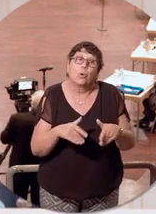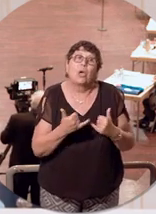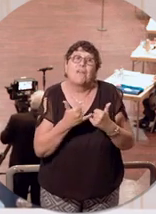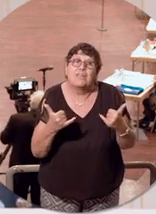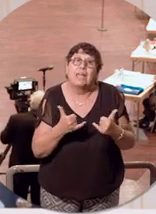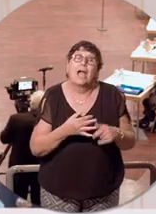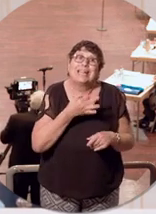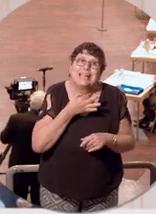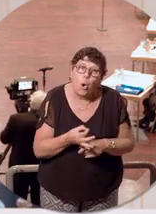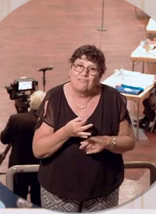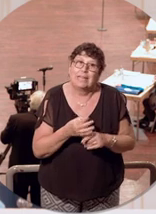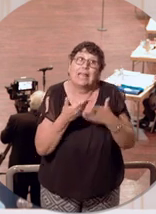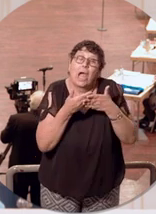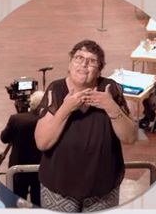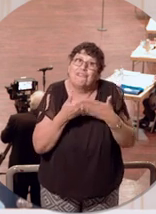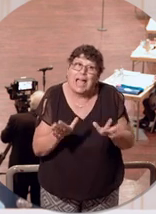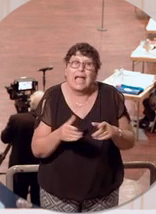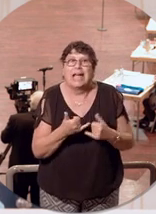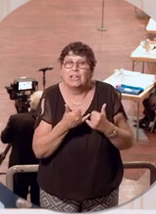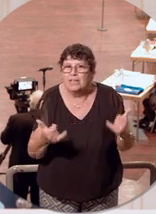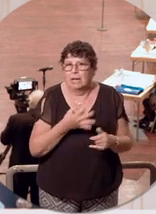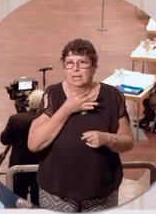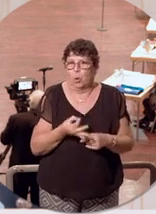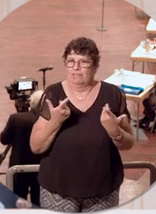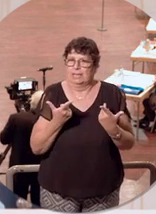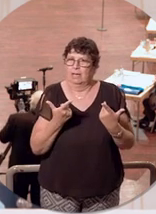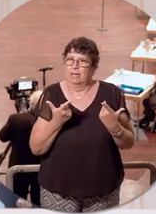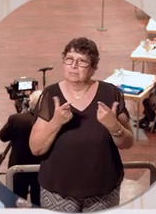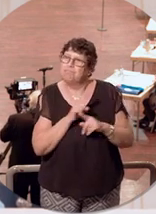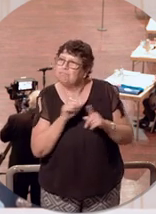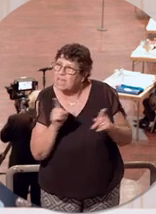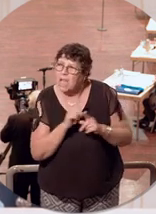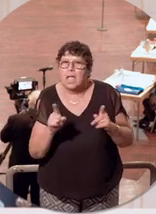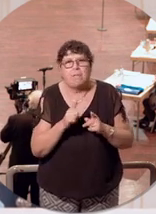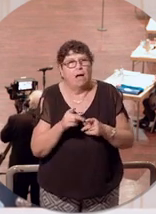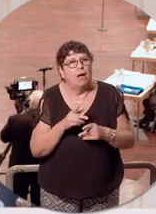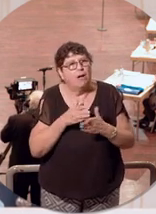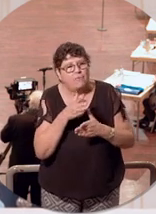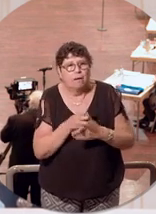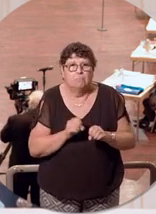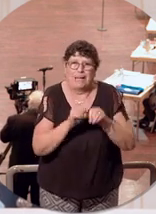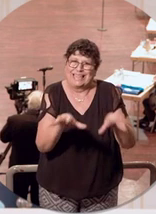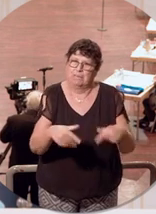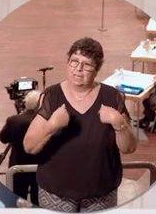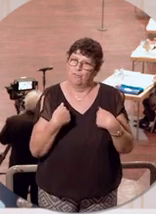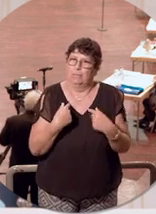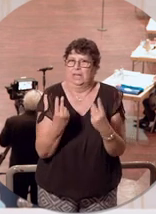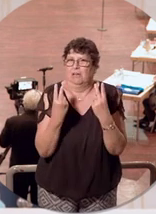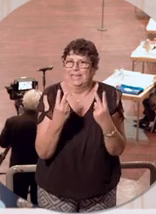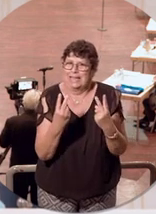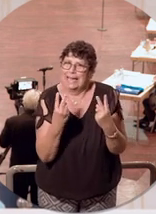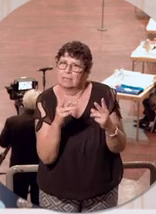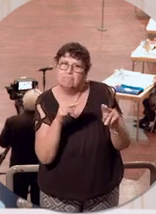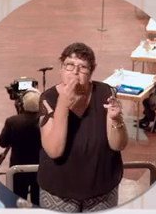Freiheit wie möglich, der bildete in jeder Phase der Pandemie unsere goldene Richtschnur, die ja auch